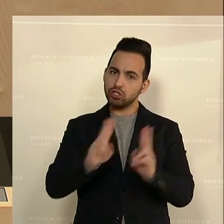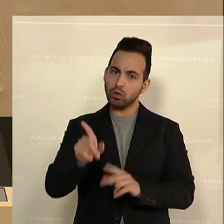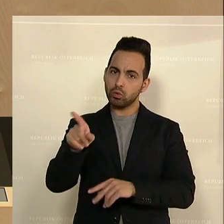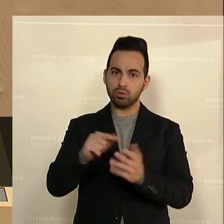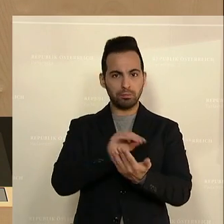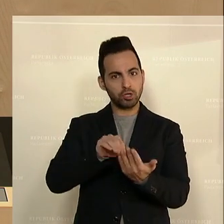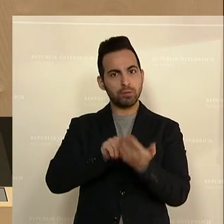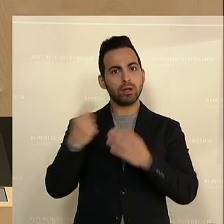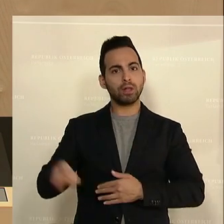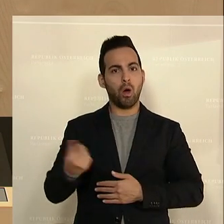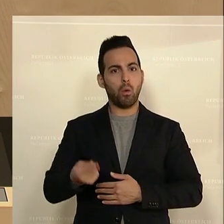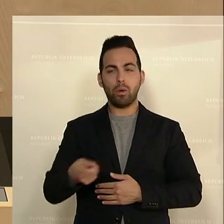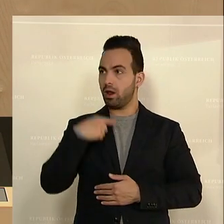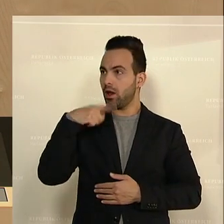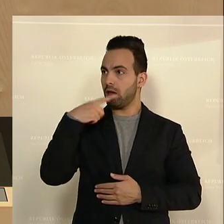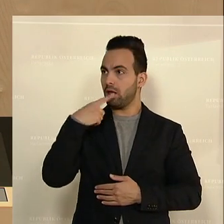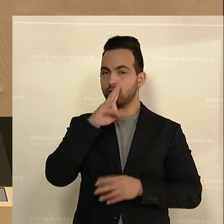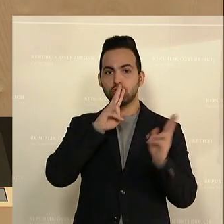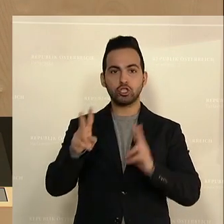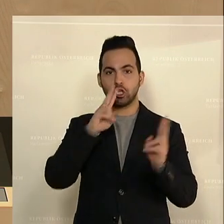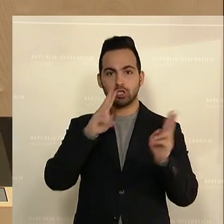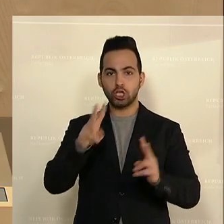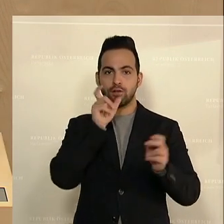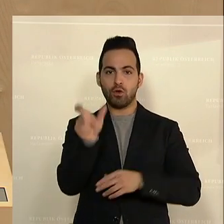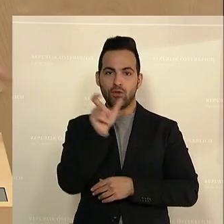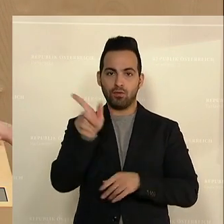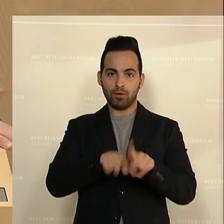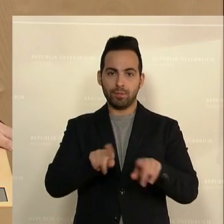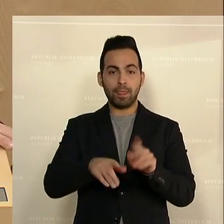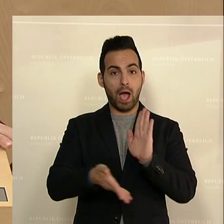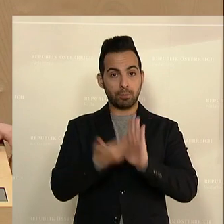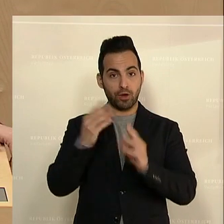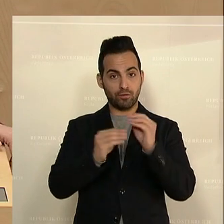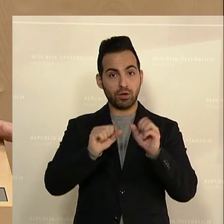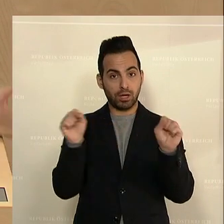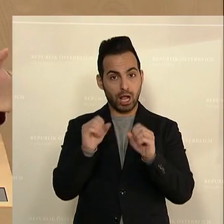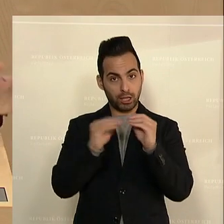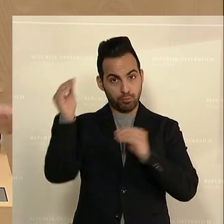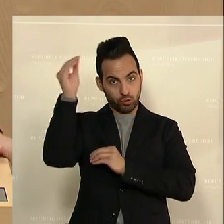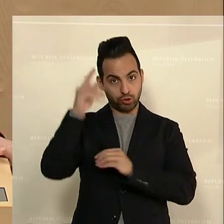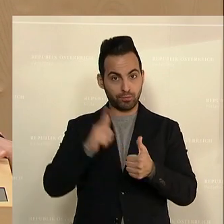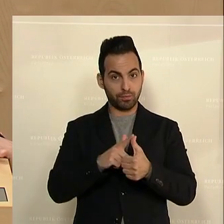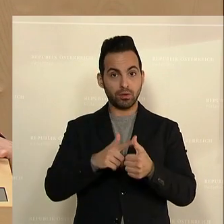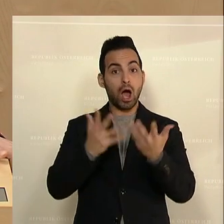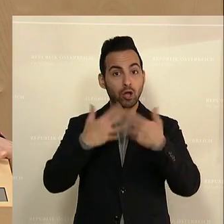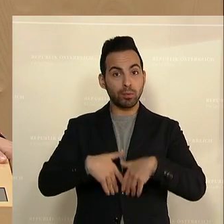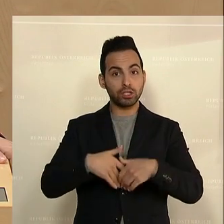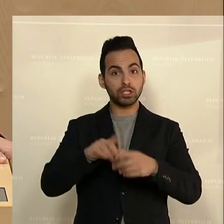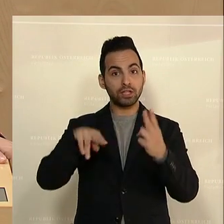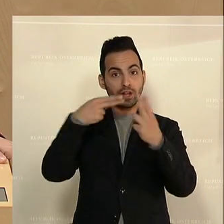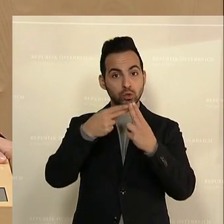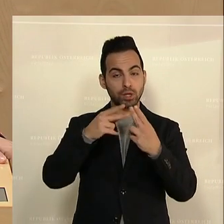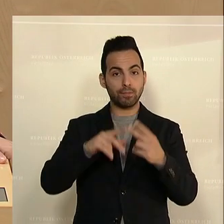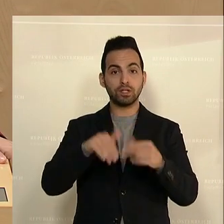Sie hier mittlerweile in Dauerschleife auch dieser Bundesregierung unterstellen? Abschaffung der kalten Progression, automatische Inflationsanpassungen